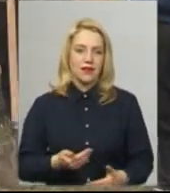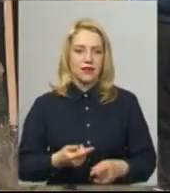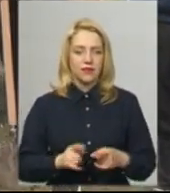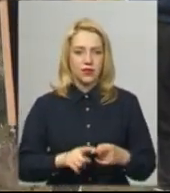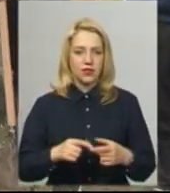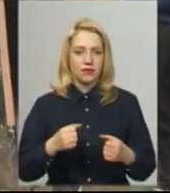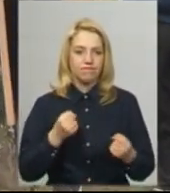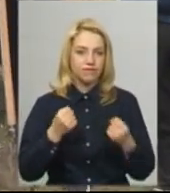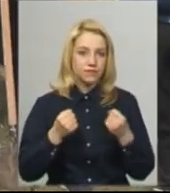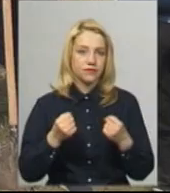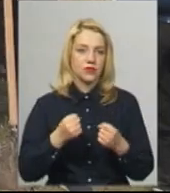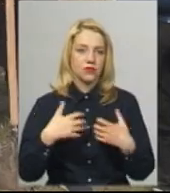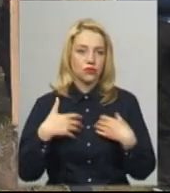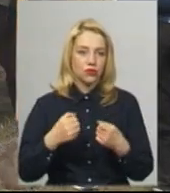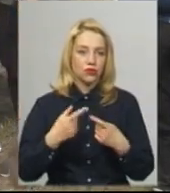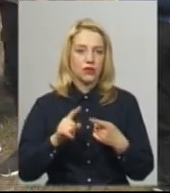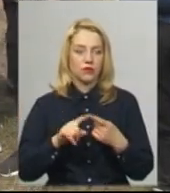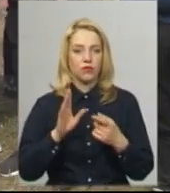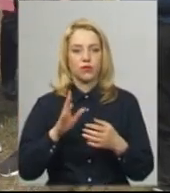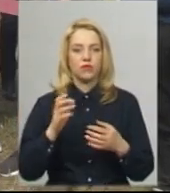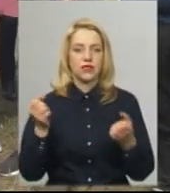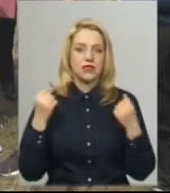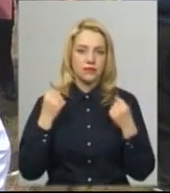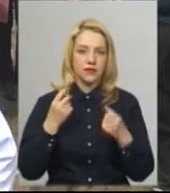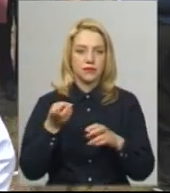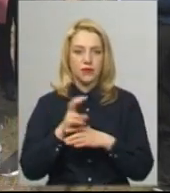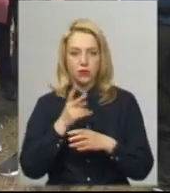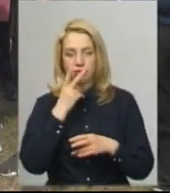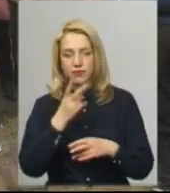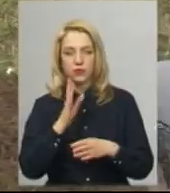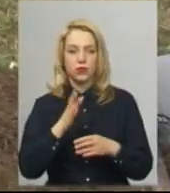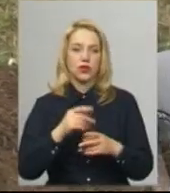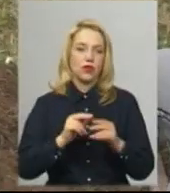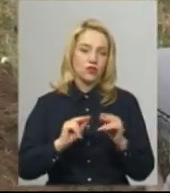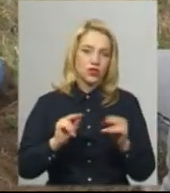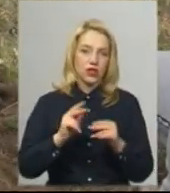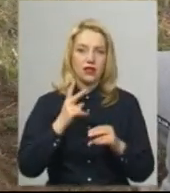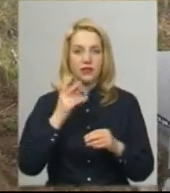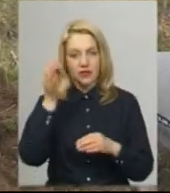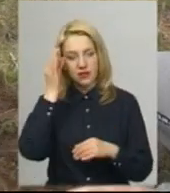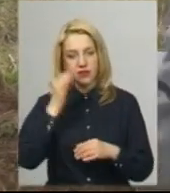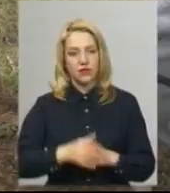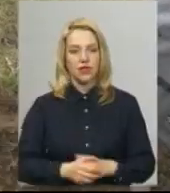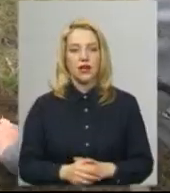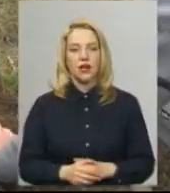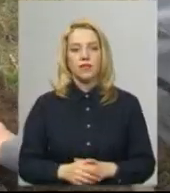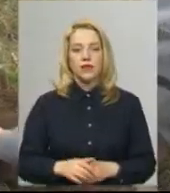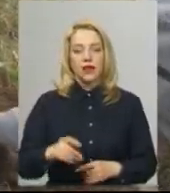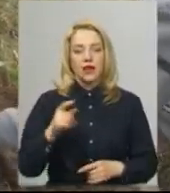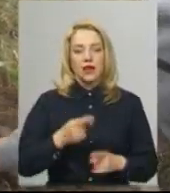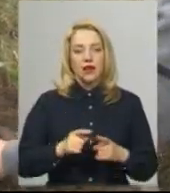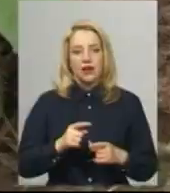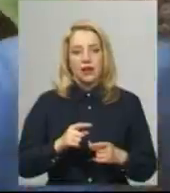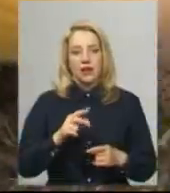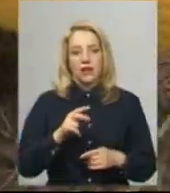майбутні ми будемо приходити, любуватися, мати спогади про наш клас, про вчителів, про школу». Ландшафтний дизайнер комунального підприємства